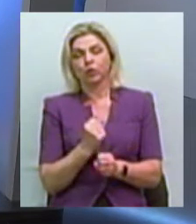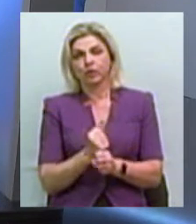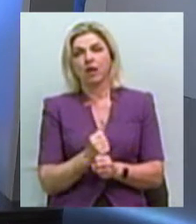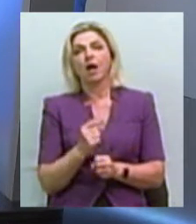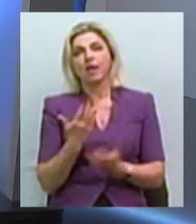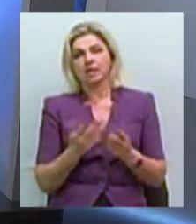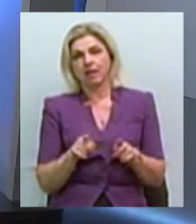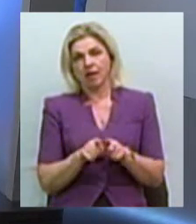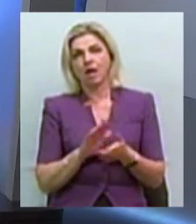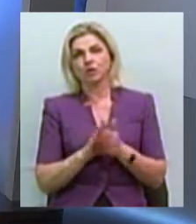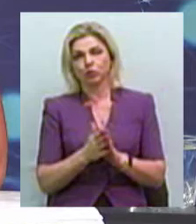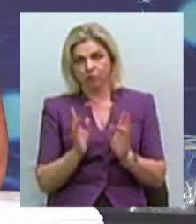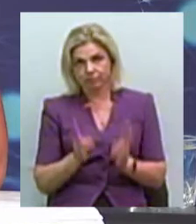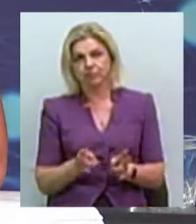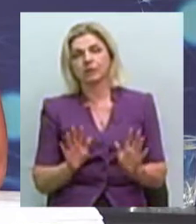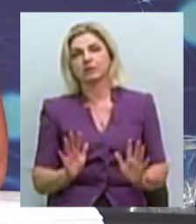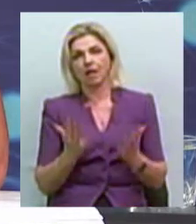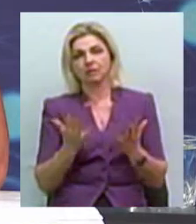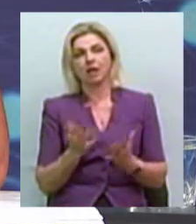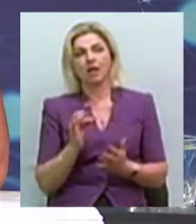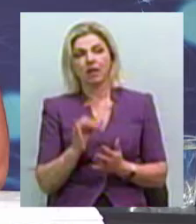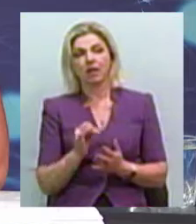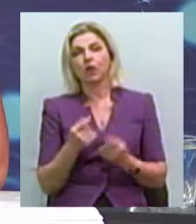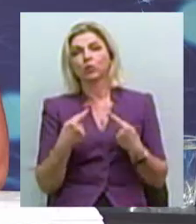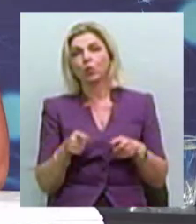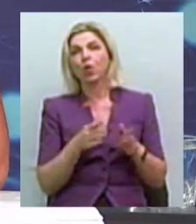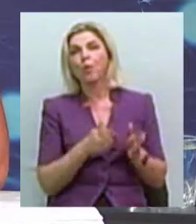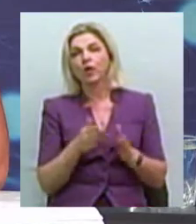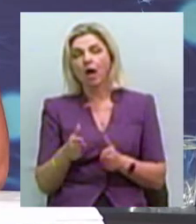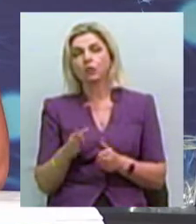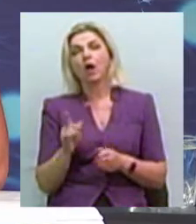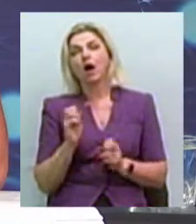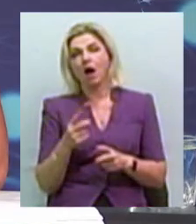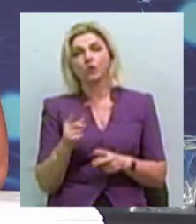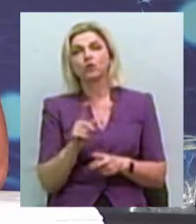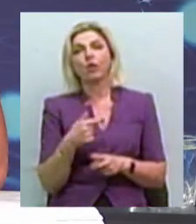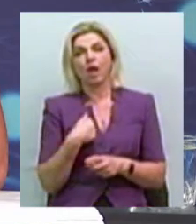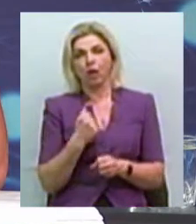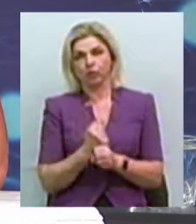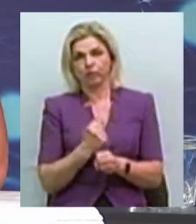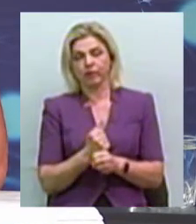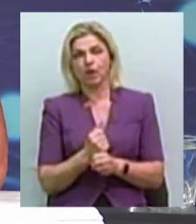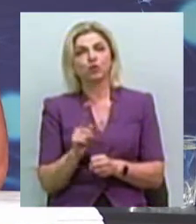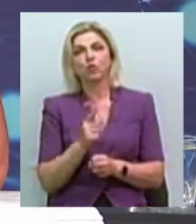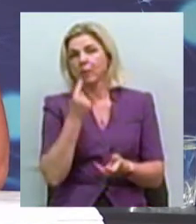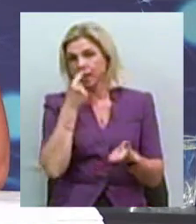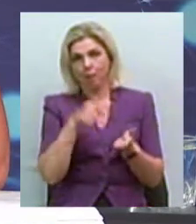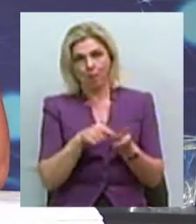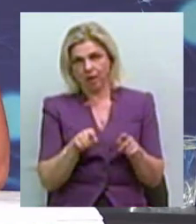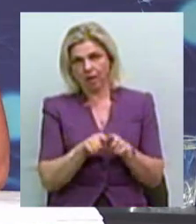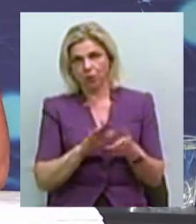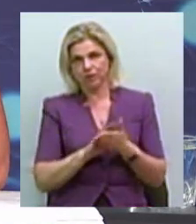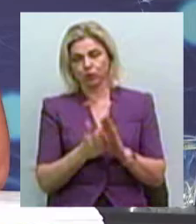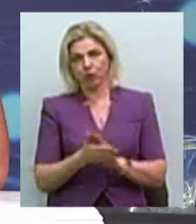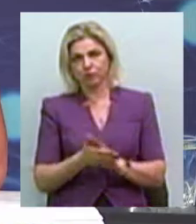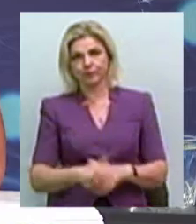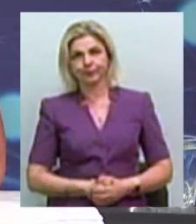ситуація сталася. А це окремий алгоритм, а ще один алгоритм, як я маю діяти, і що я маю робити, щоб не потрапити в таку ситуацію.